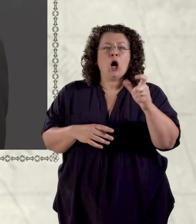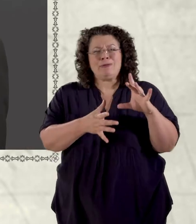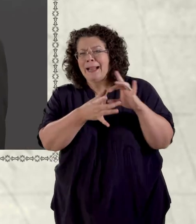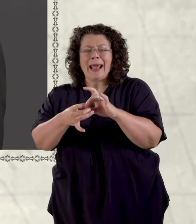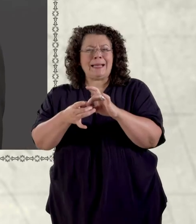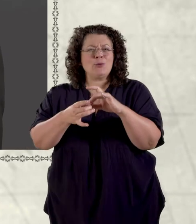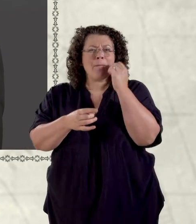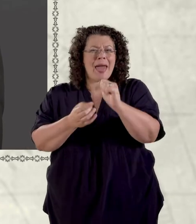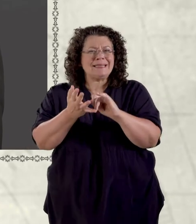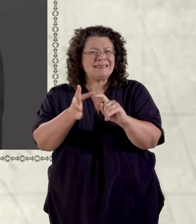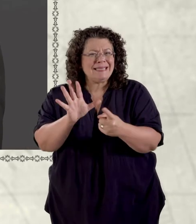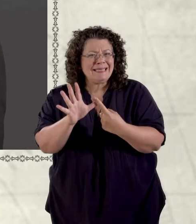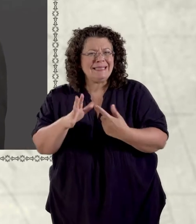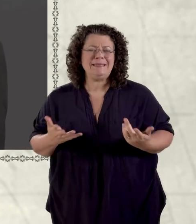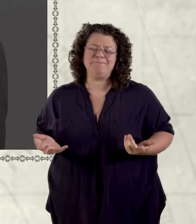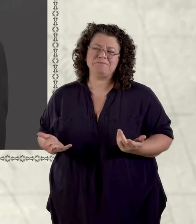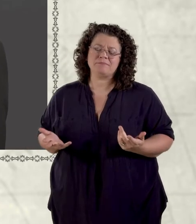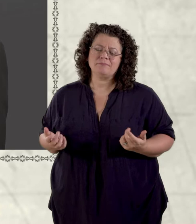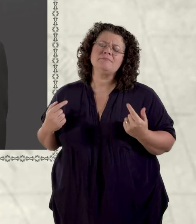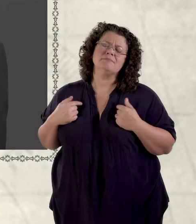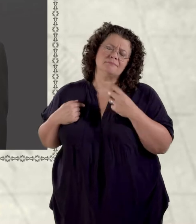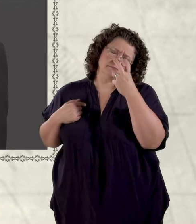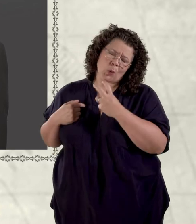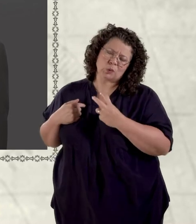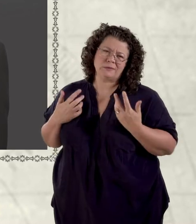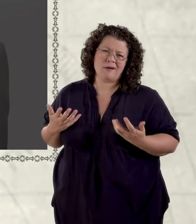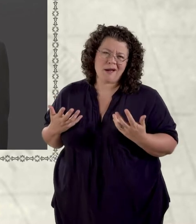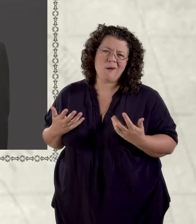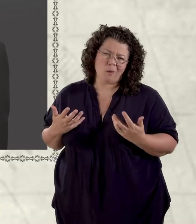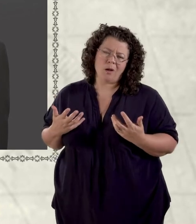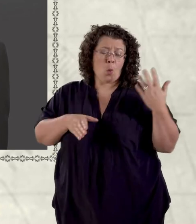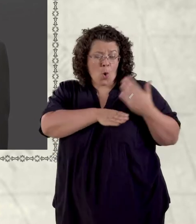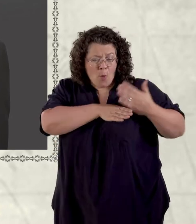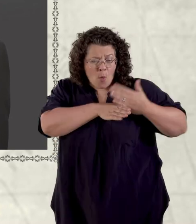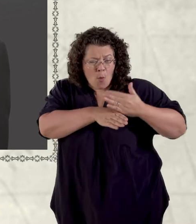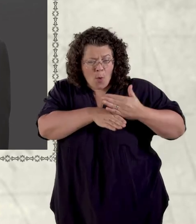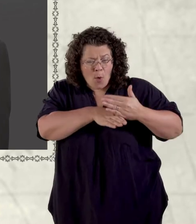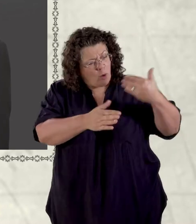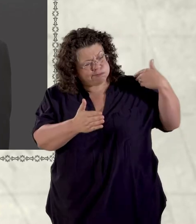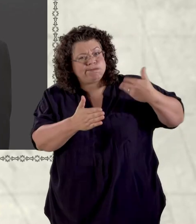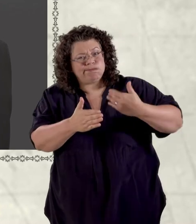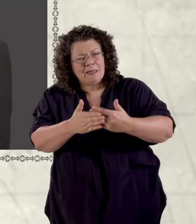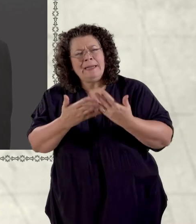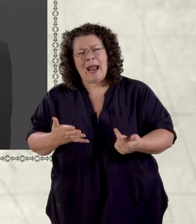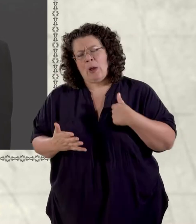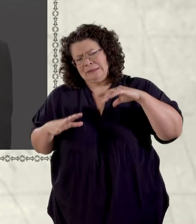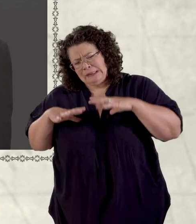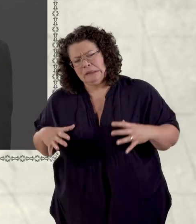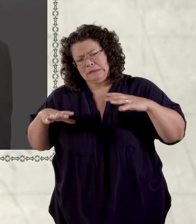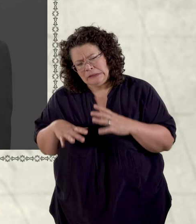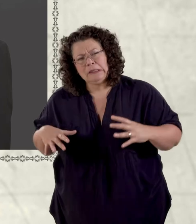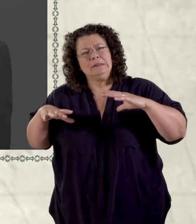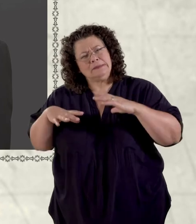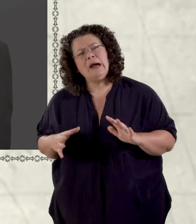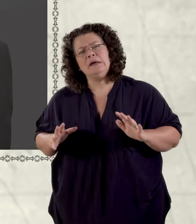Rwy'n hen ddyn erbyn hyn. Wedi gweithio, gweithio, gweithio ac wedi blino, blino,